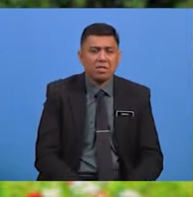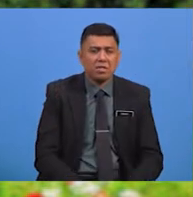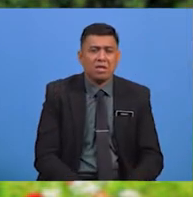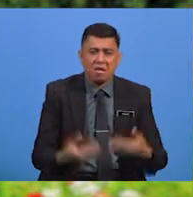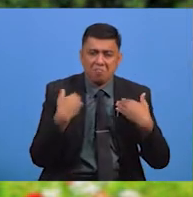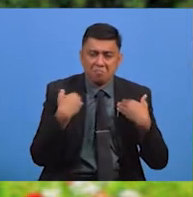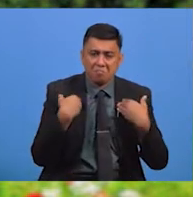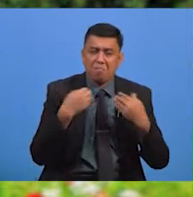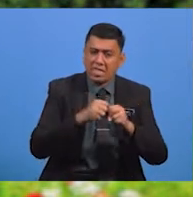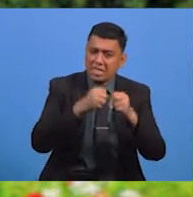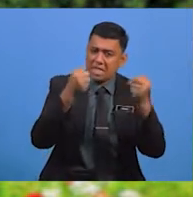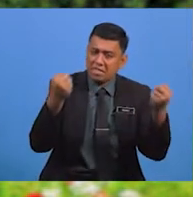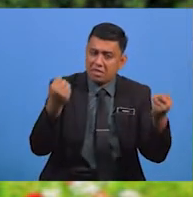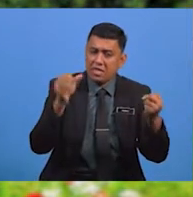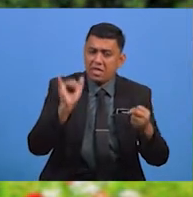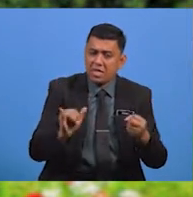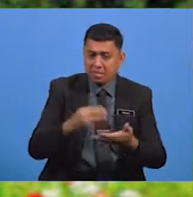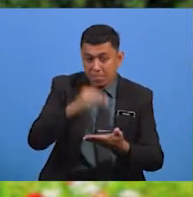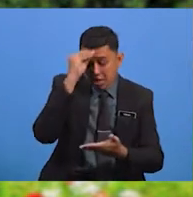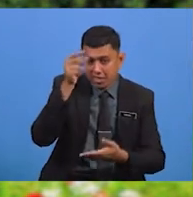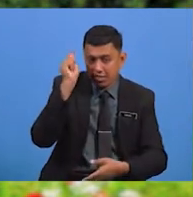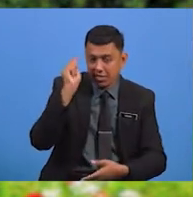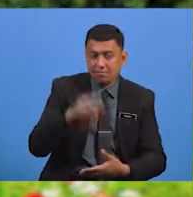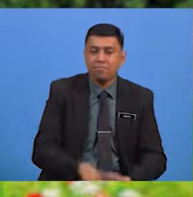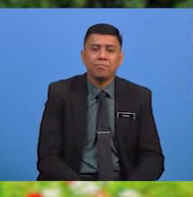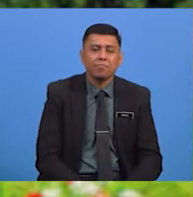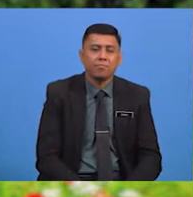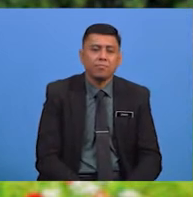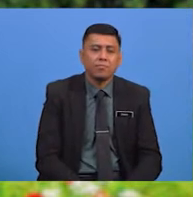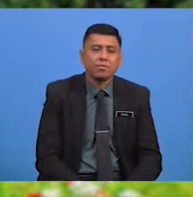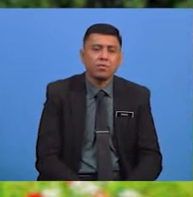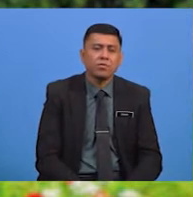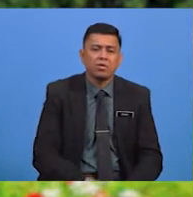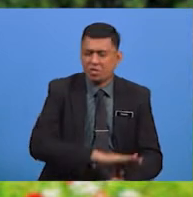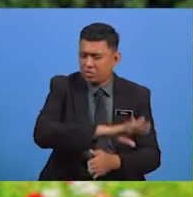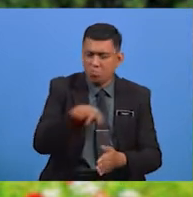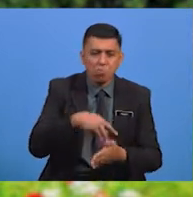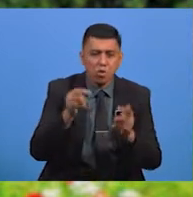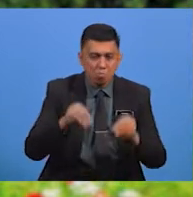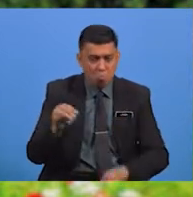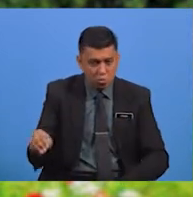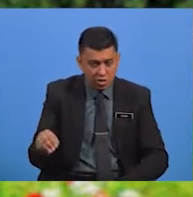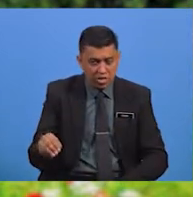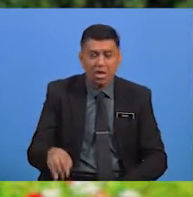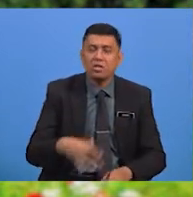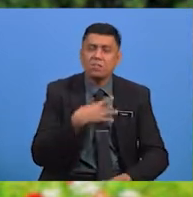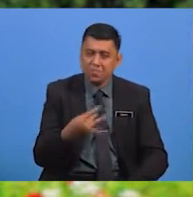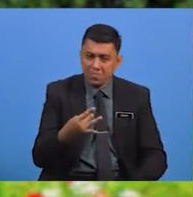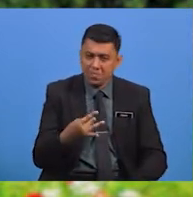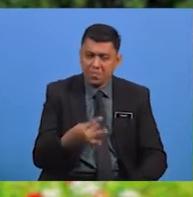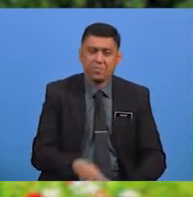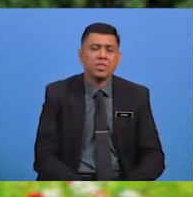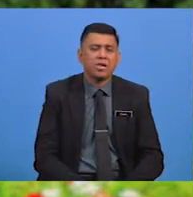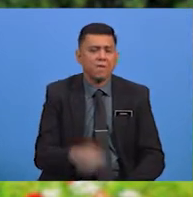Sastra Telah Kita Pelajari Daripada Syair Ini Sudah Tentu Semua Murid Suka Untuk Beradu